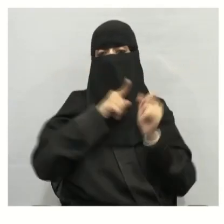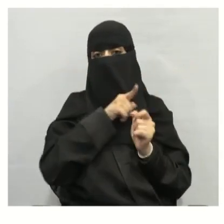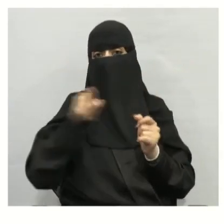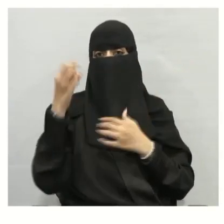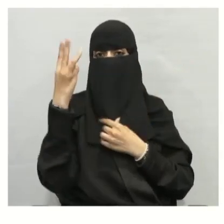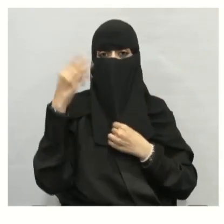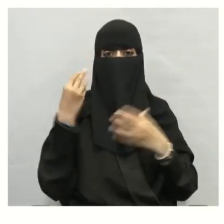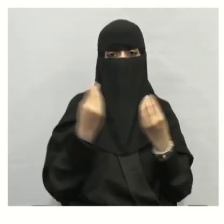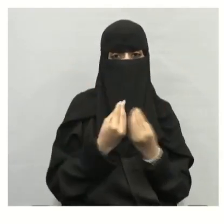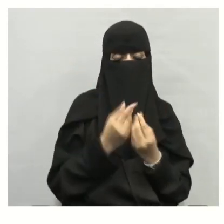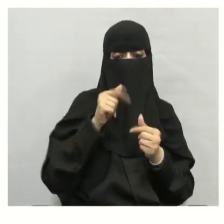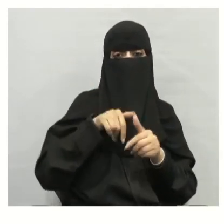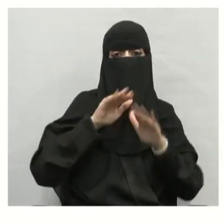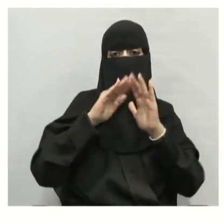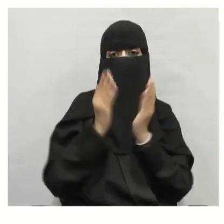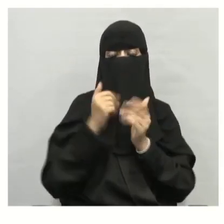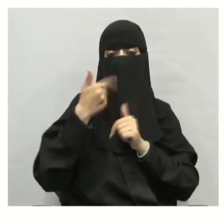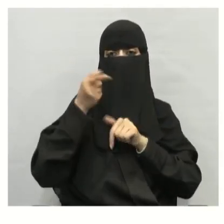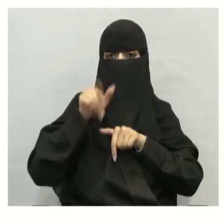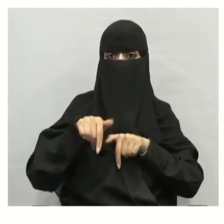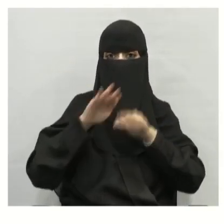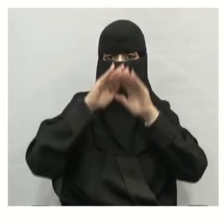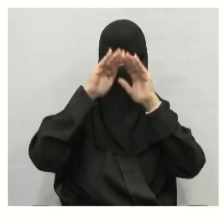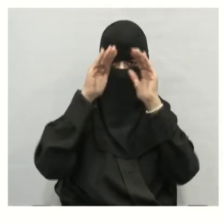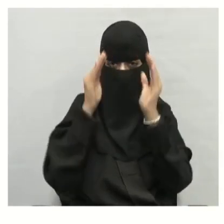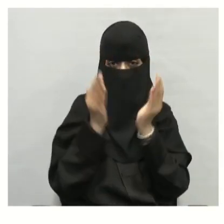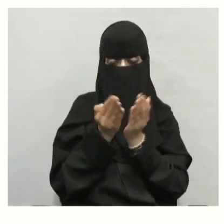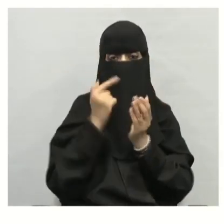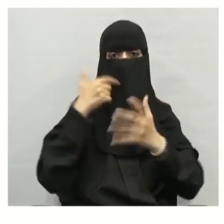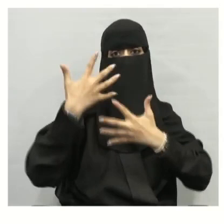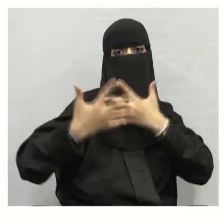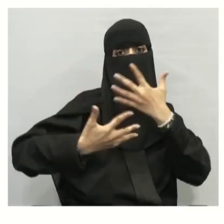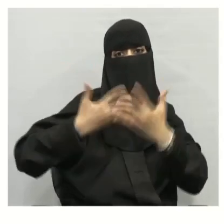الثلاثة معاً تشكل الغلاف الحيوي